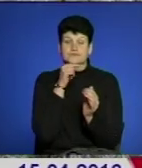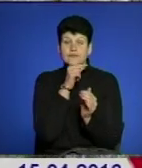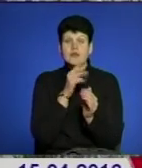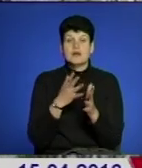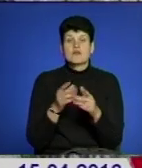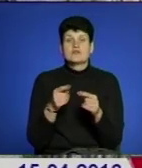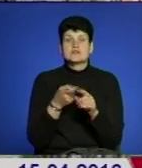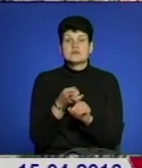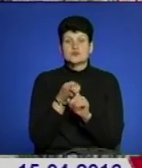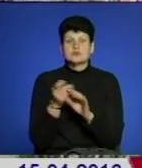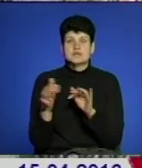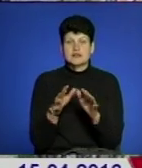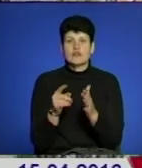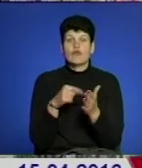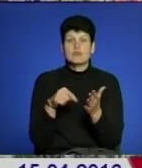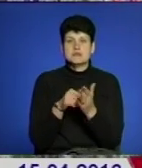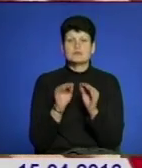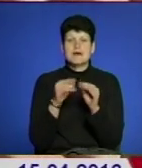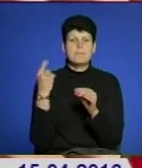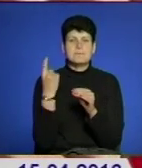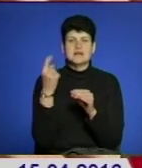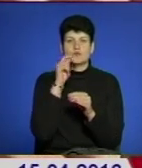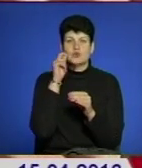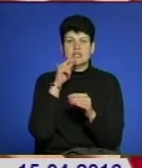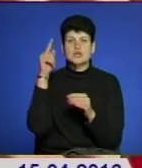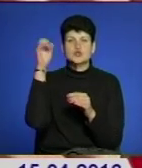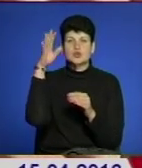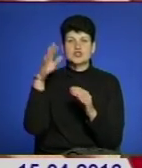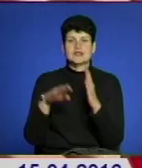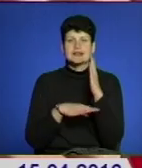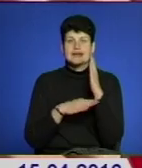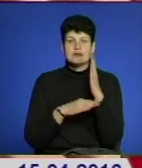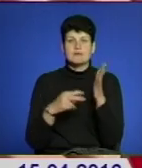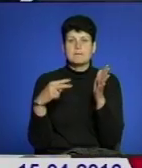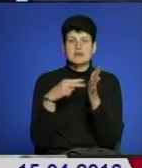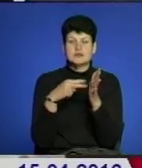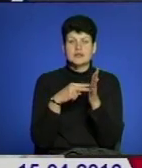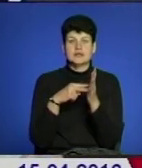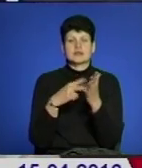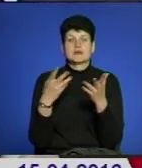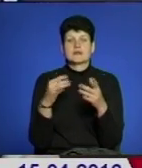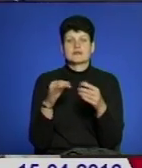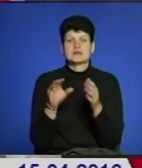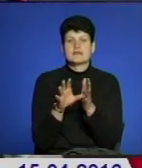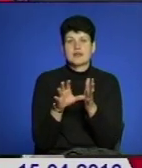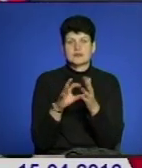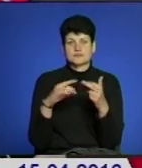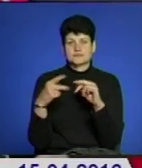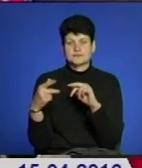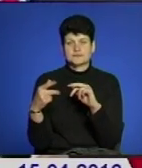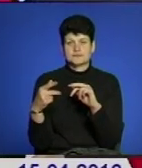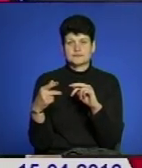межах заходу в місті встановили перше в Україні сонячне дерево – зарядний пристрій, який перетворює сонячну енергію в електричну.